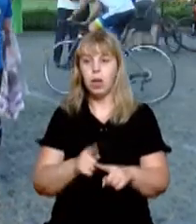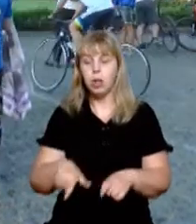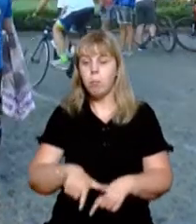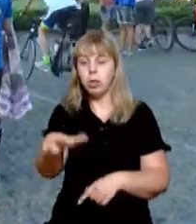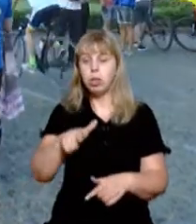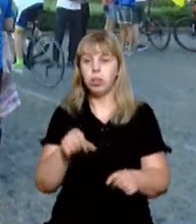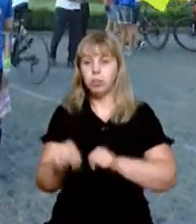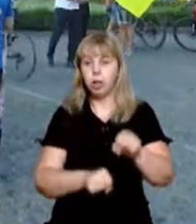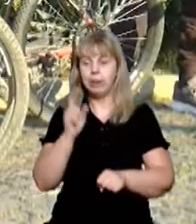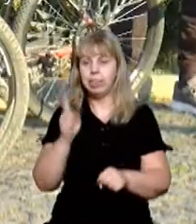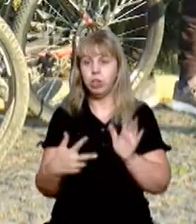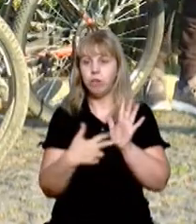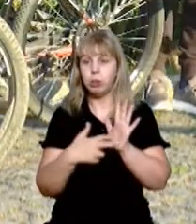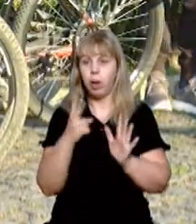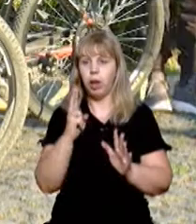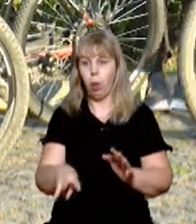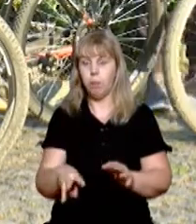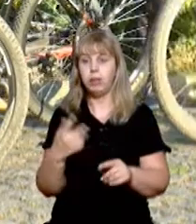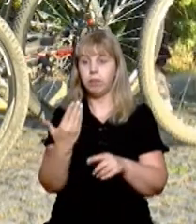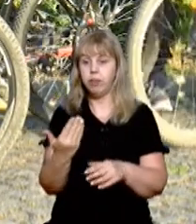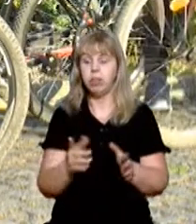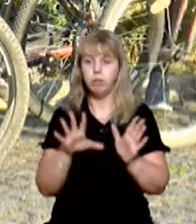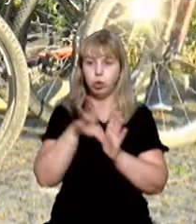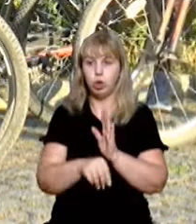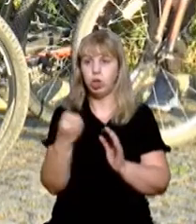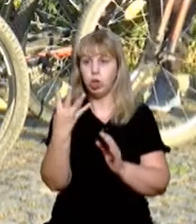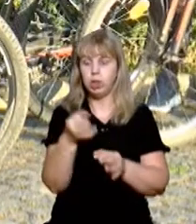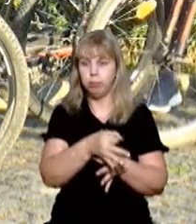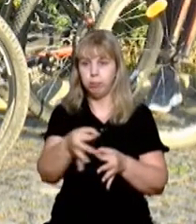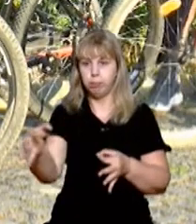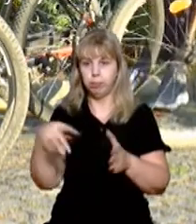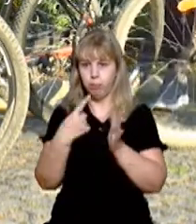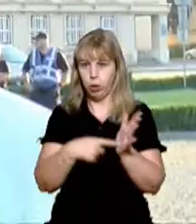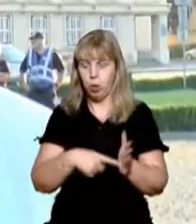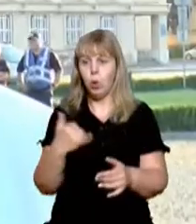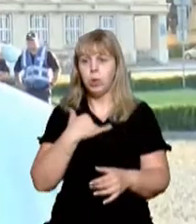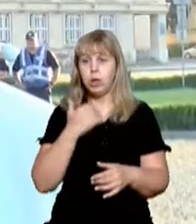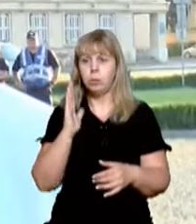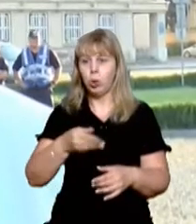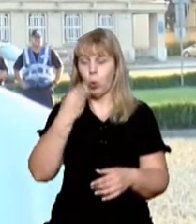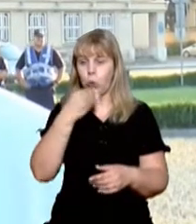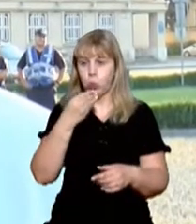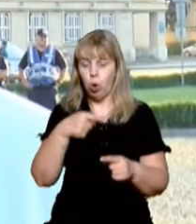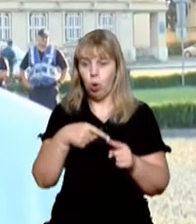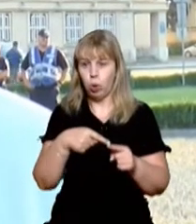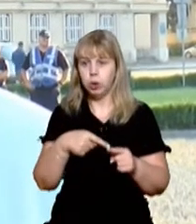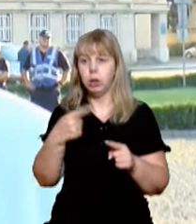Маршрут велопробігу – 1800 кілометрів. Він включає 14 міст. Маршрут у нас буде Ужгород